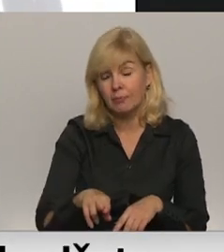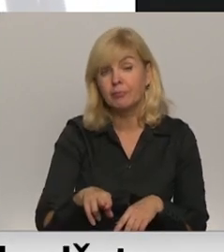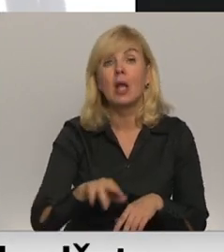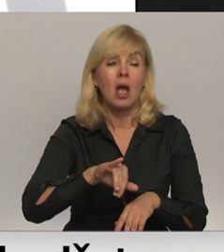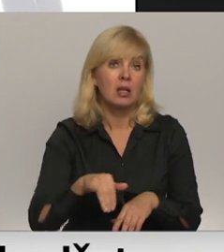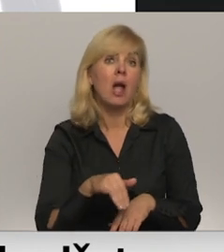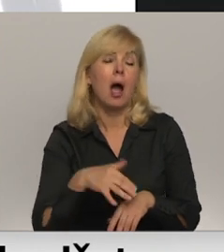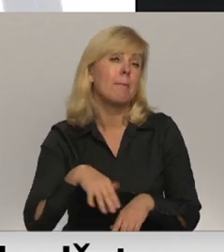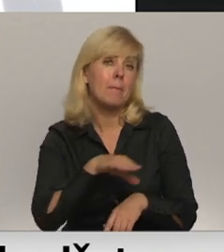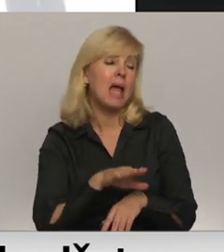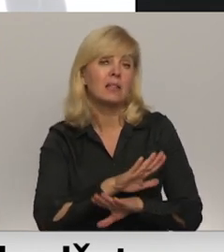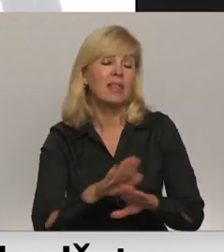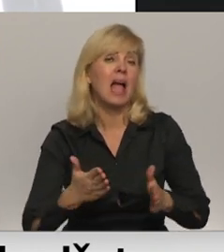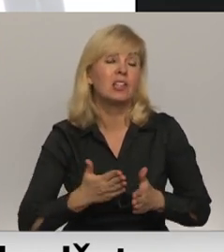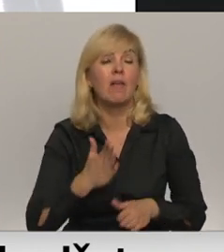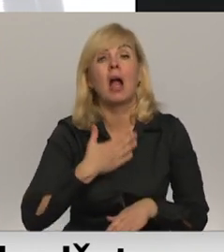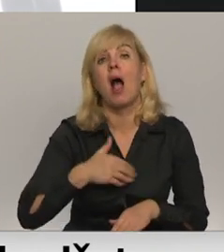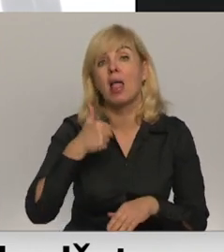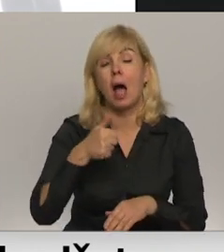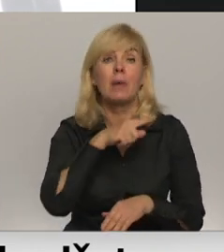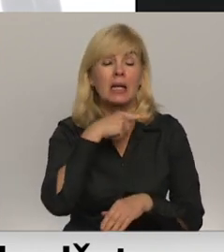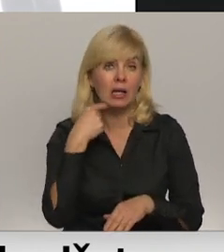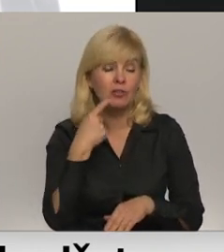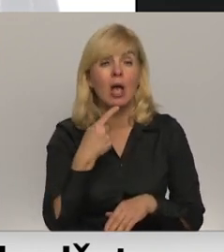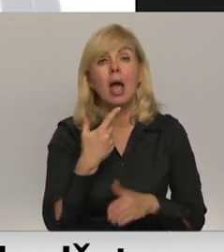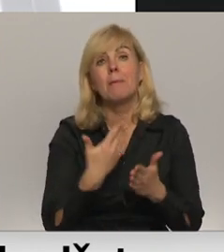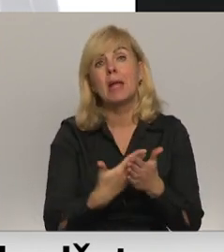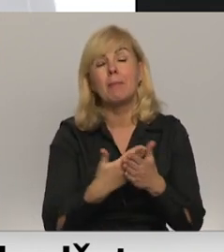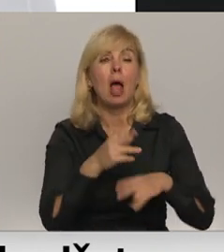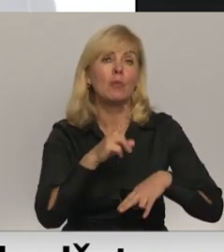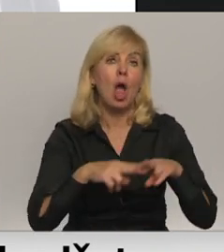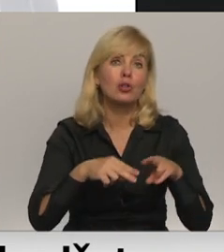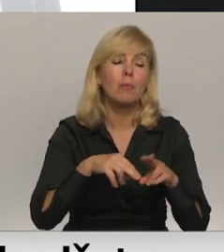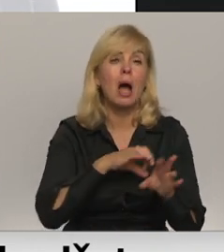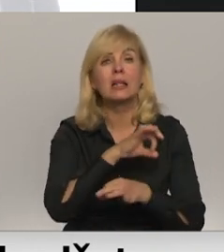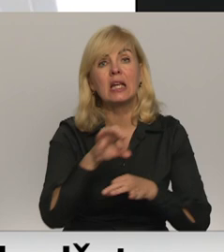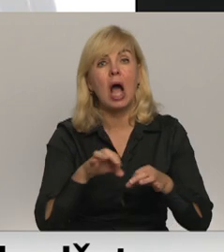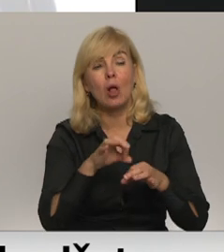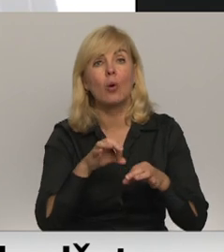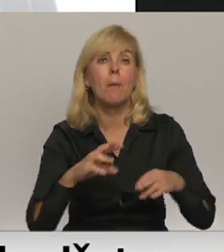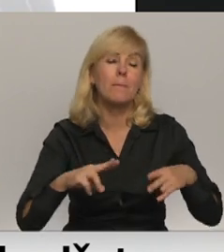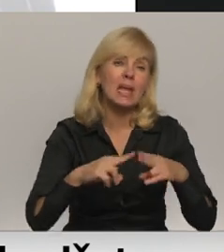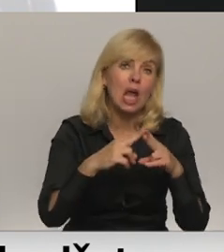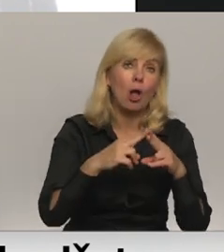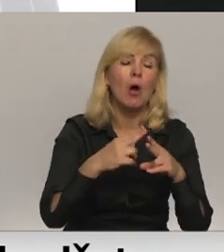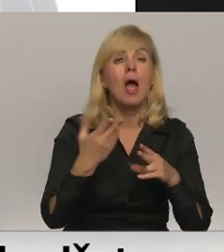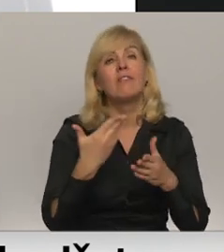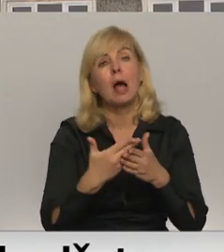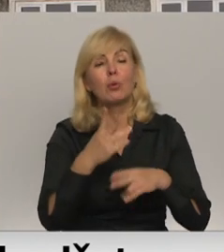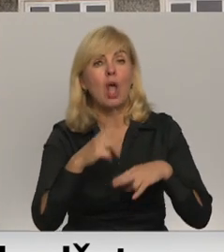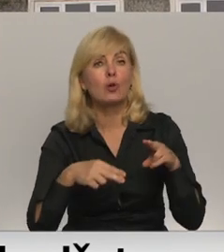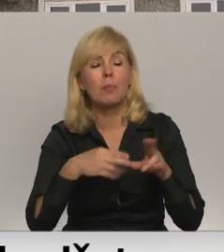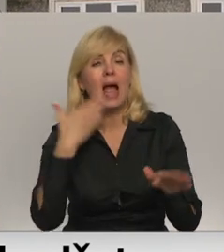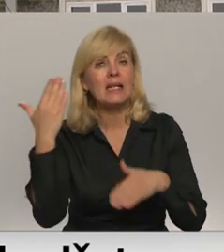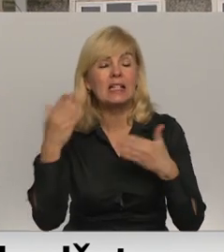jā, nedzīvosam varbūt tik labi, kā gribam dzīvot, neuzbūvēsim kādu lieku ieliņu vai neuzbūvēsim kādu izklaidas objektu.